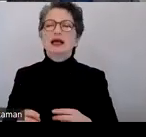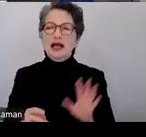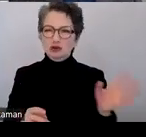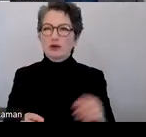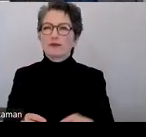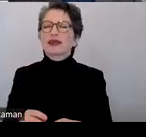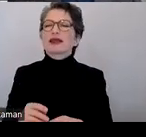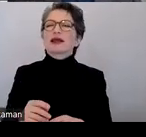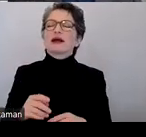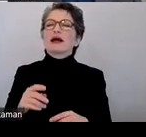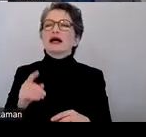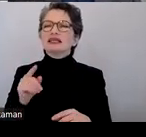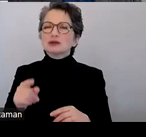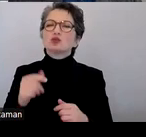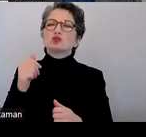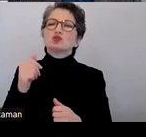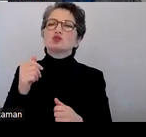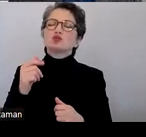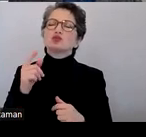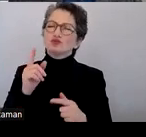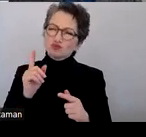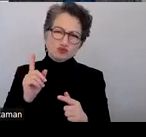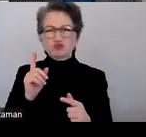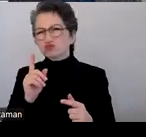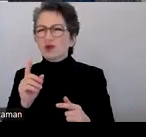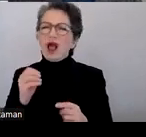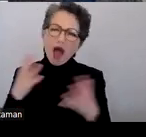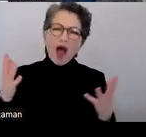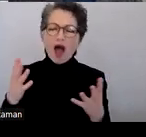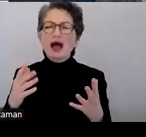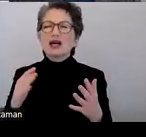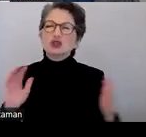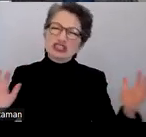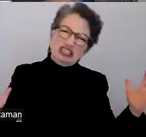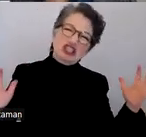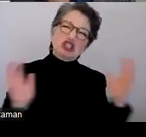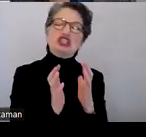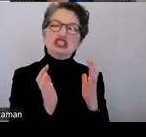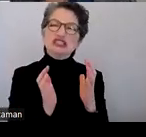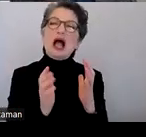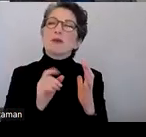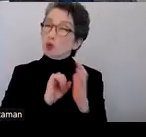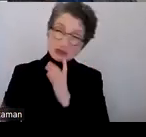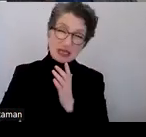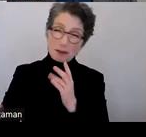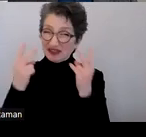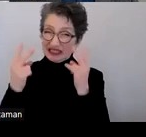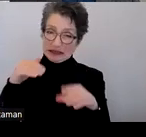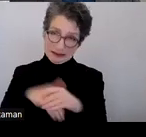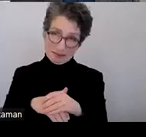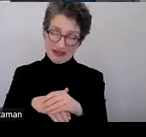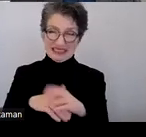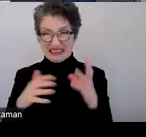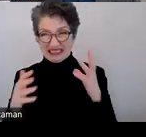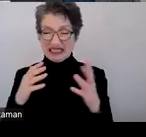Konkurrenz mit möglichst kurz, aber da muss man einen Kompromiss finden. Alles das, was wichtig ist, muss drinstehen. Und wenn das nicht reinpasst